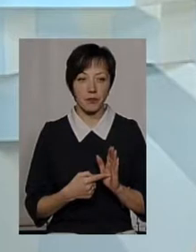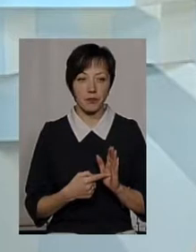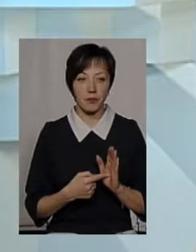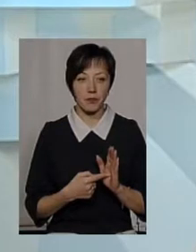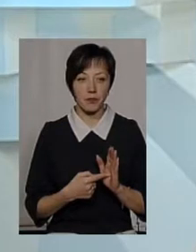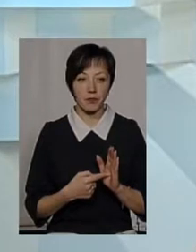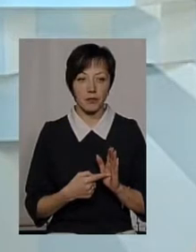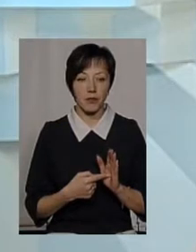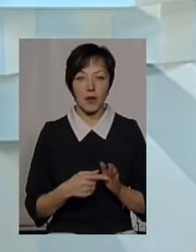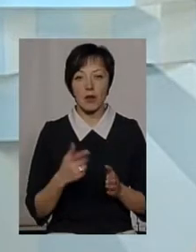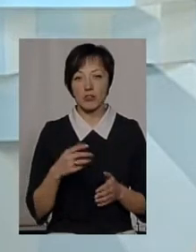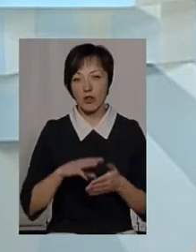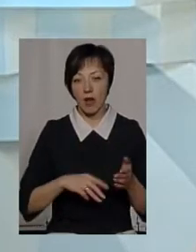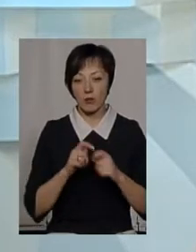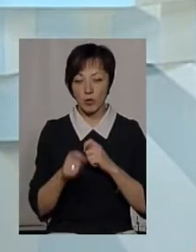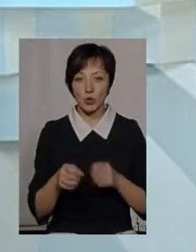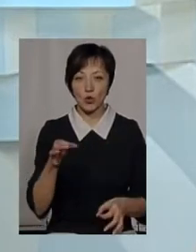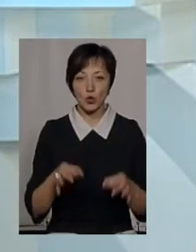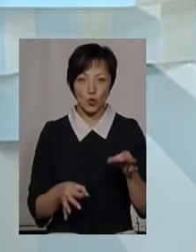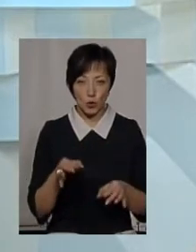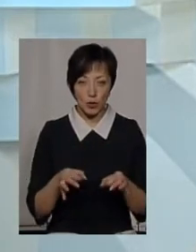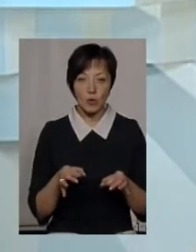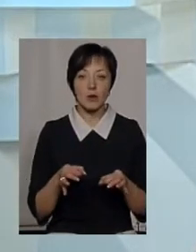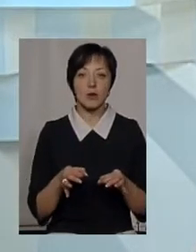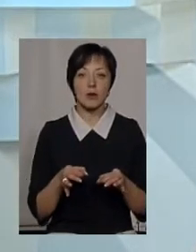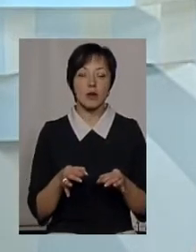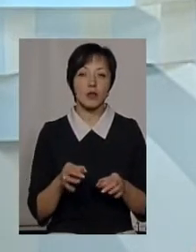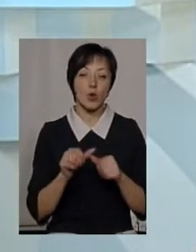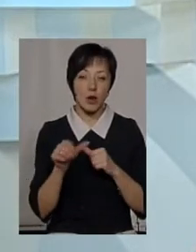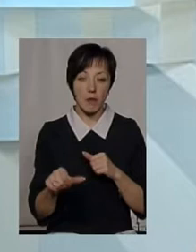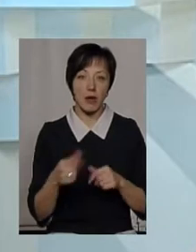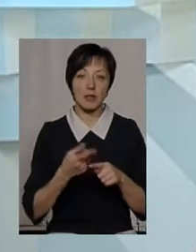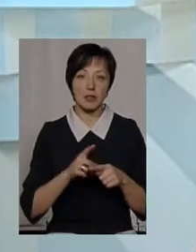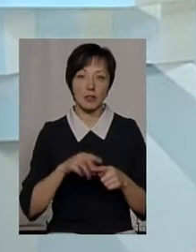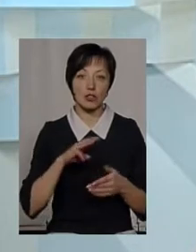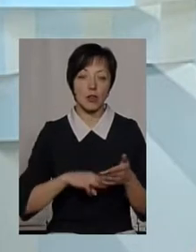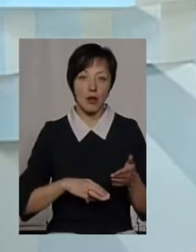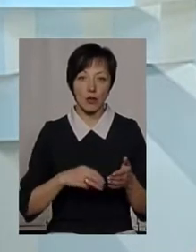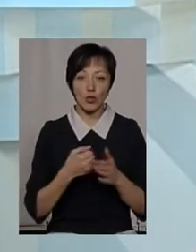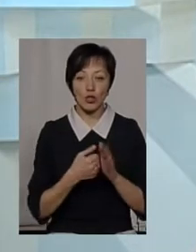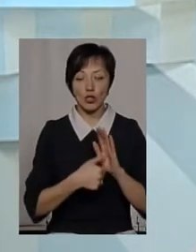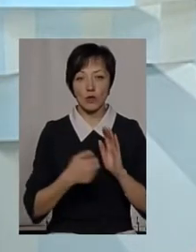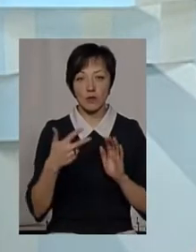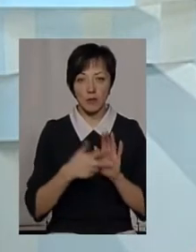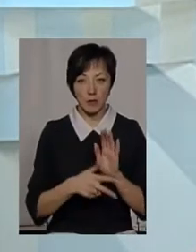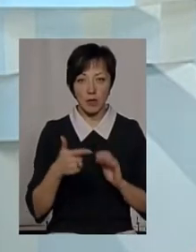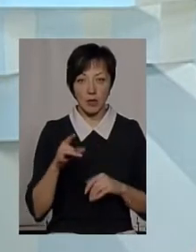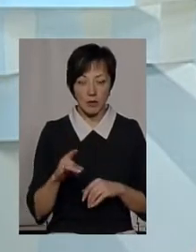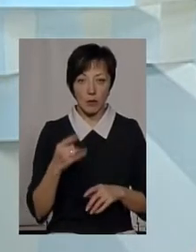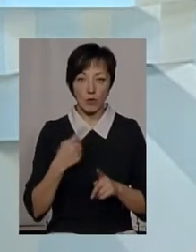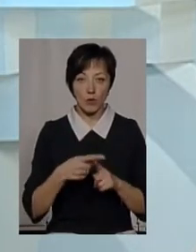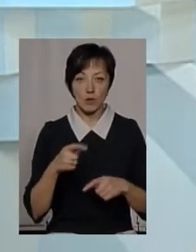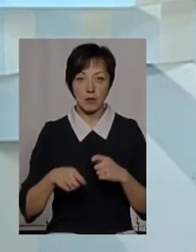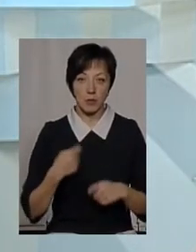кілограма? Ну, штраф присуджує суд, а зокрема, це штраф куливається до 680 гривень,